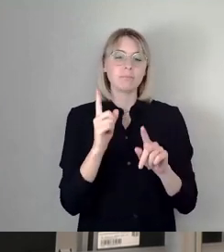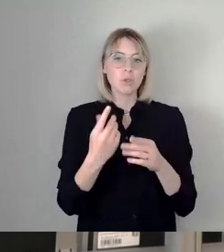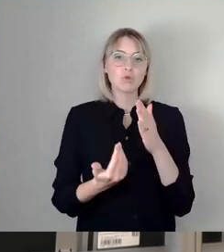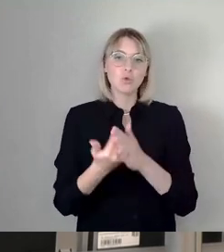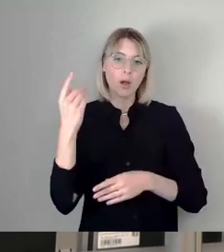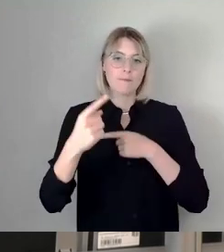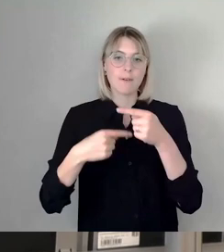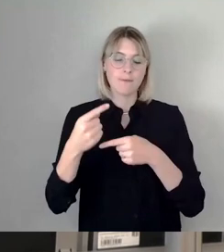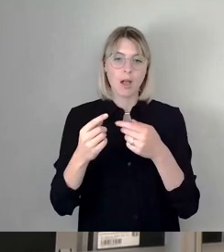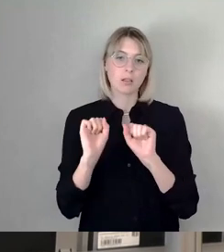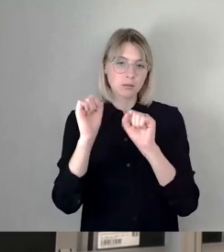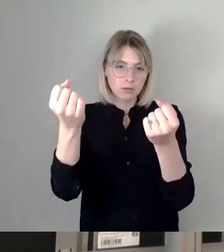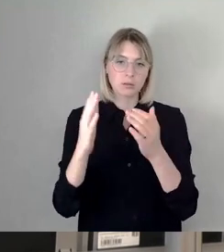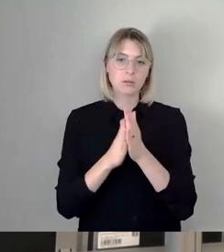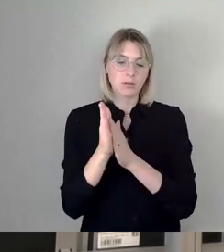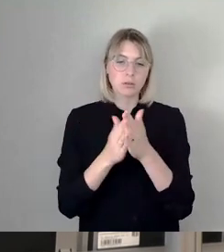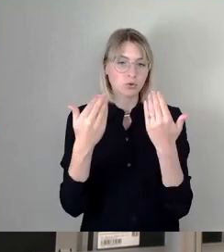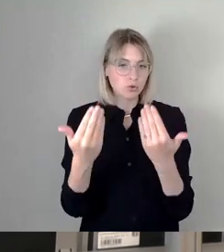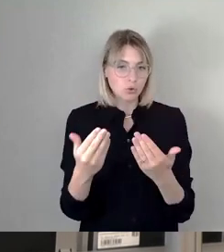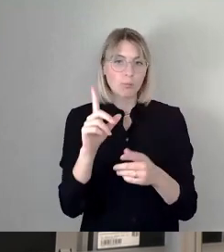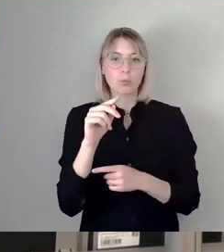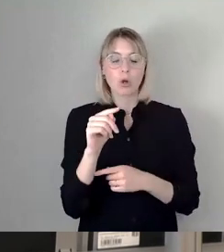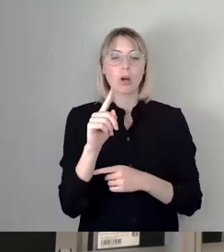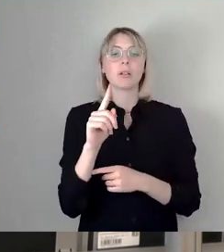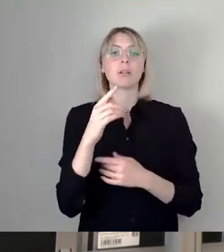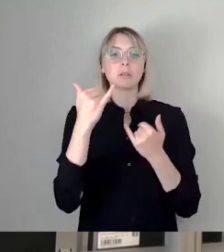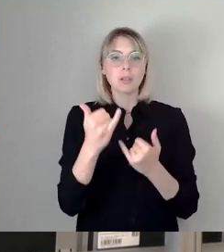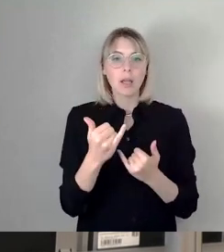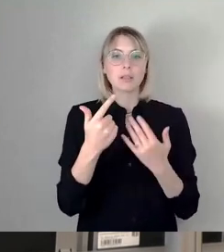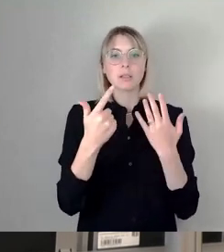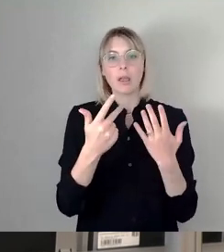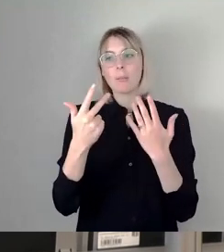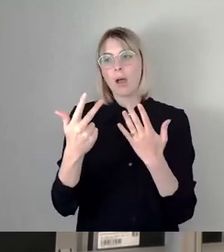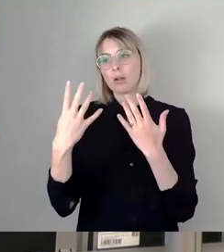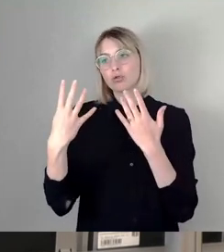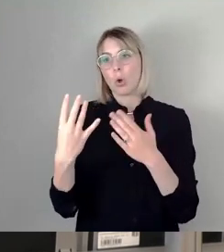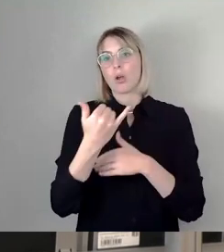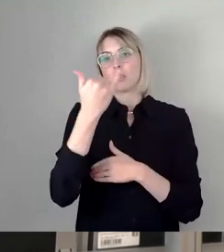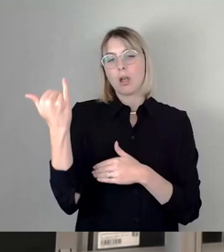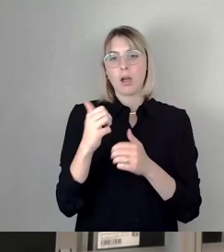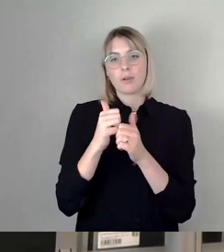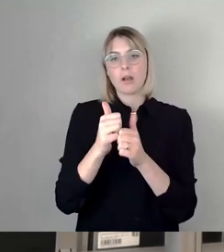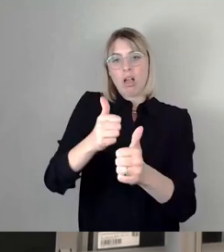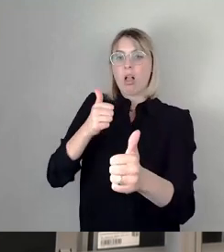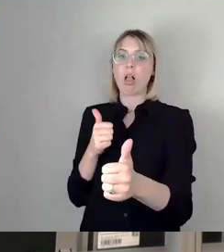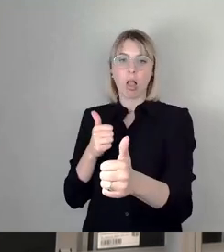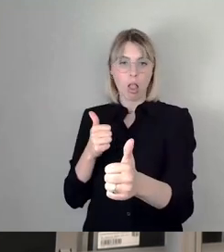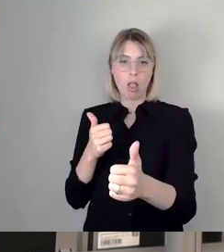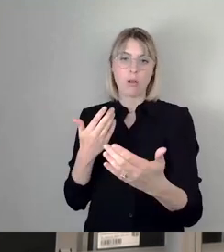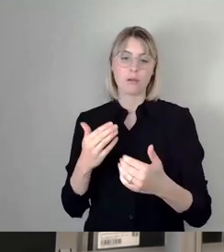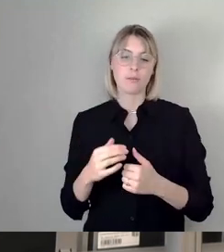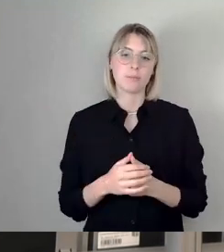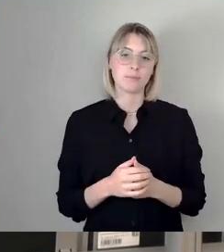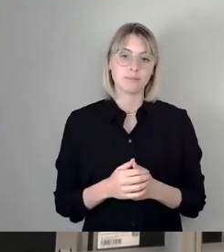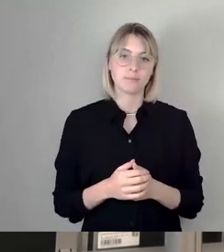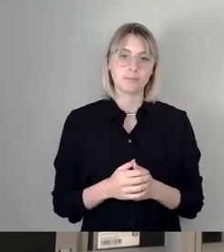komplett anstoßen und das hieße, wir wären jetzt um sieben, acht, neun Jahre verzögert. Ich würde aber mal so weit mich